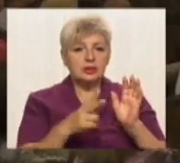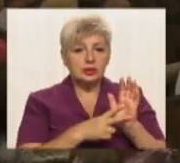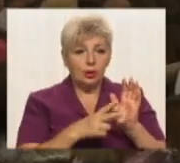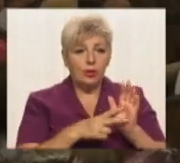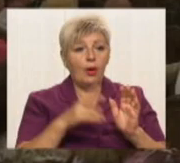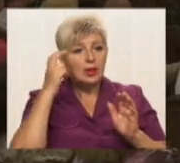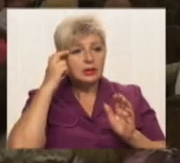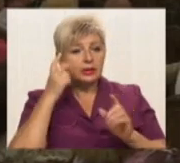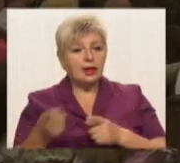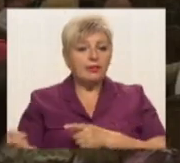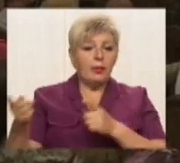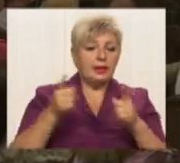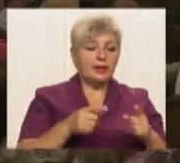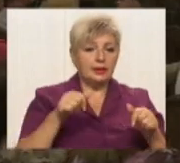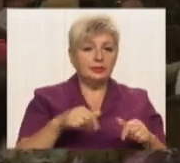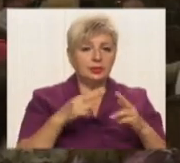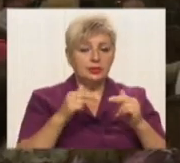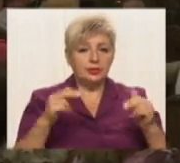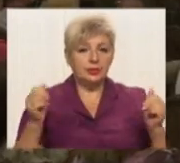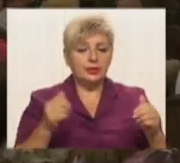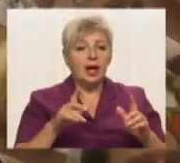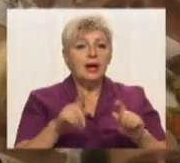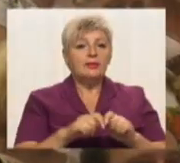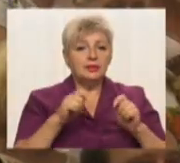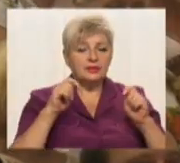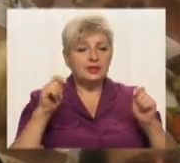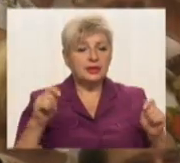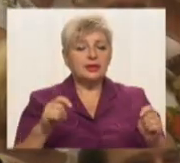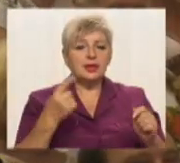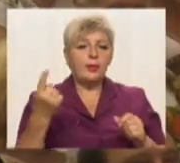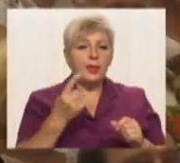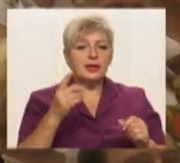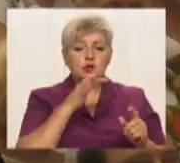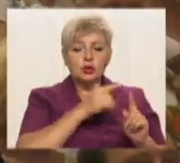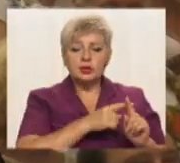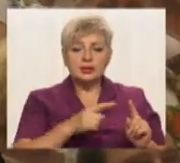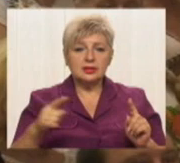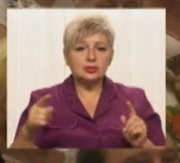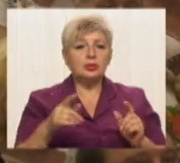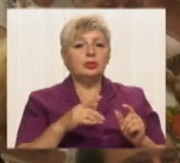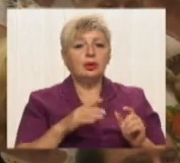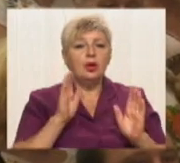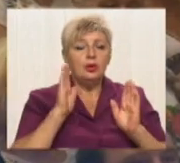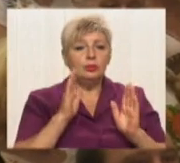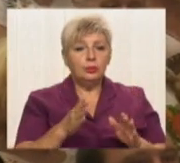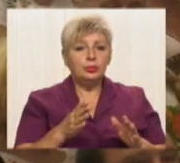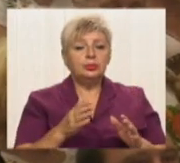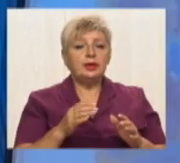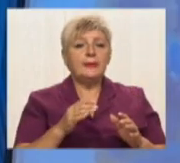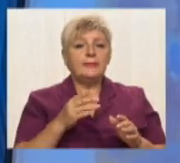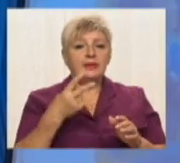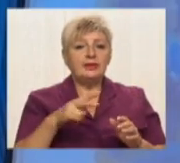Дніпропетровське. Відкриття 101-го театрального сезону Дніпровського театру імені Шевченка відбудеться 29